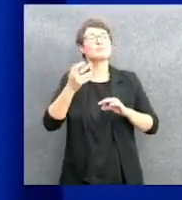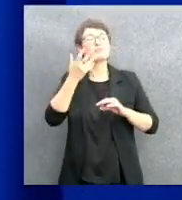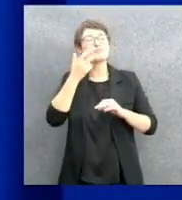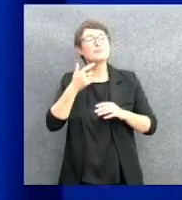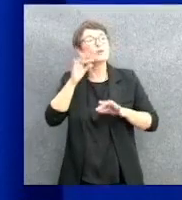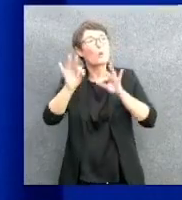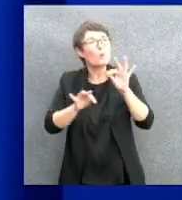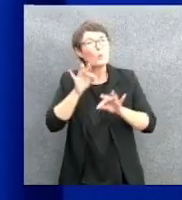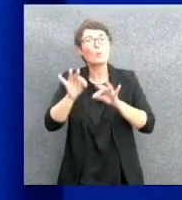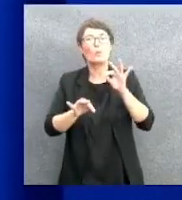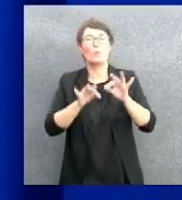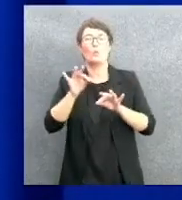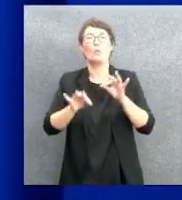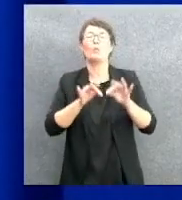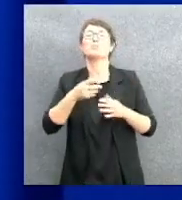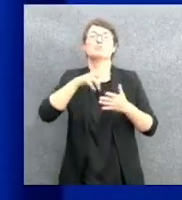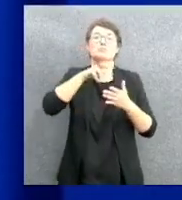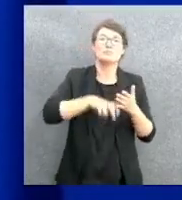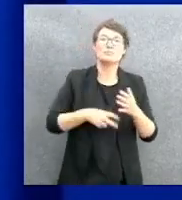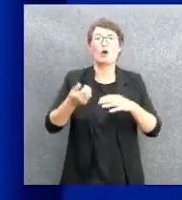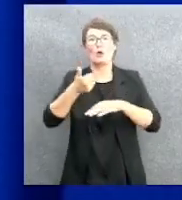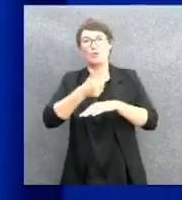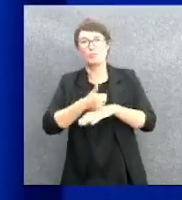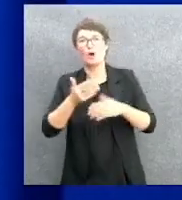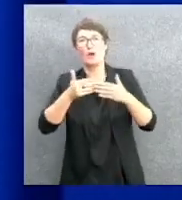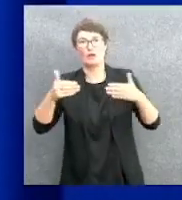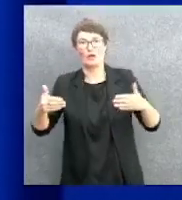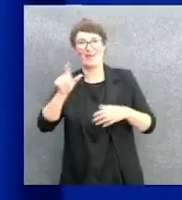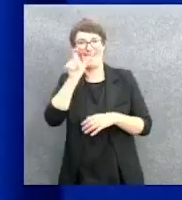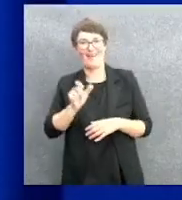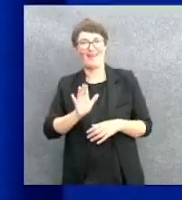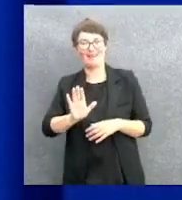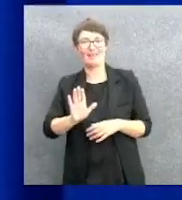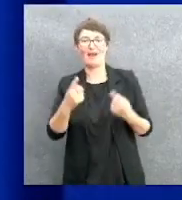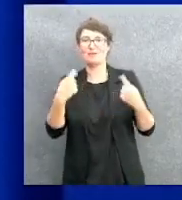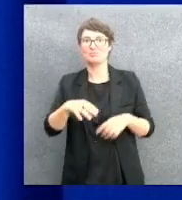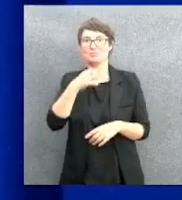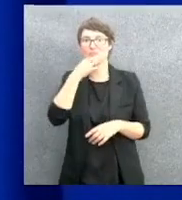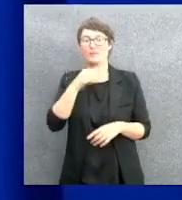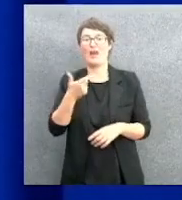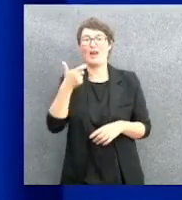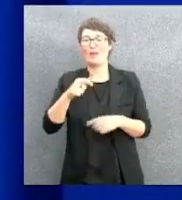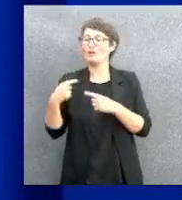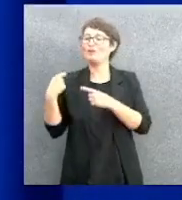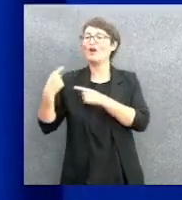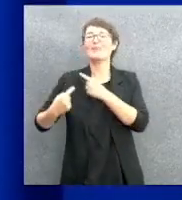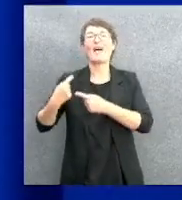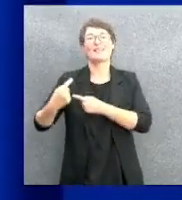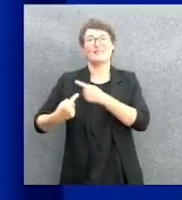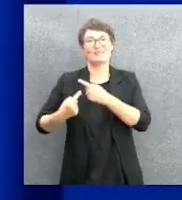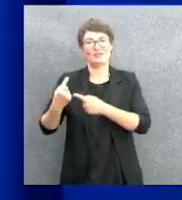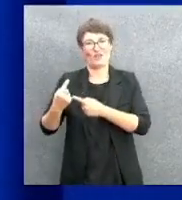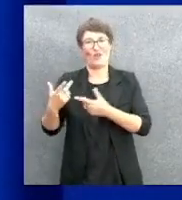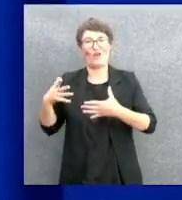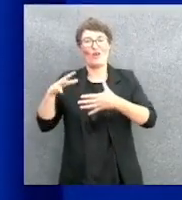delle dogane e dei monopoli. E questo è bello, perché crea tradizione, ma in un Paese come il nostro è anche fonte di